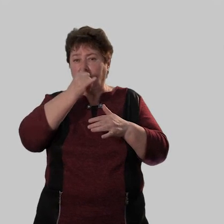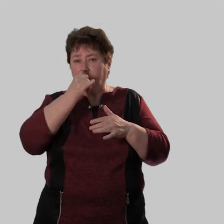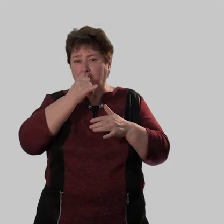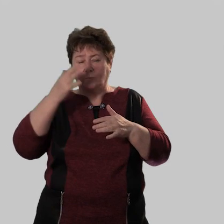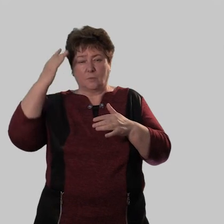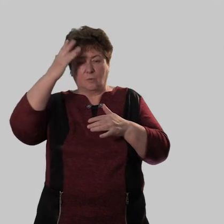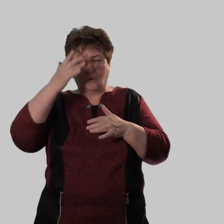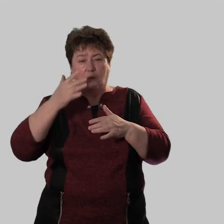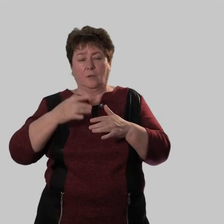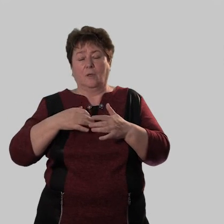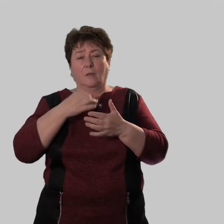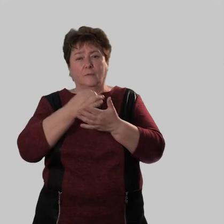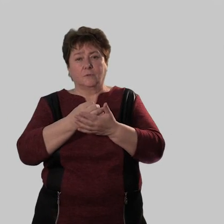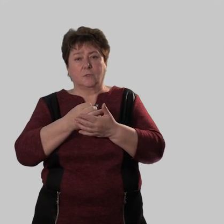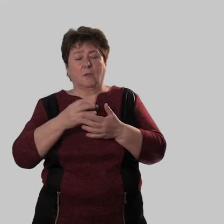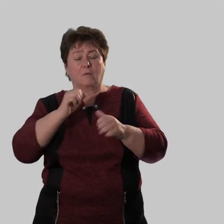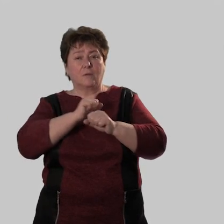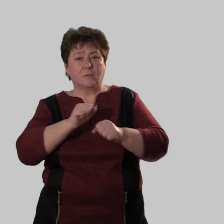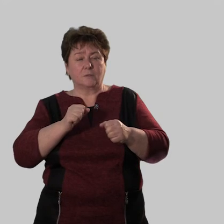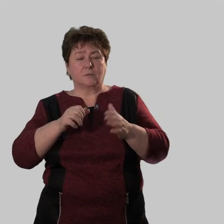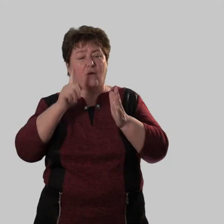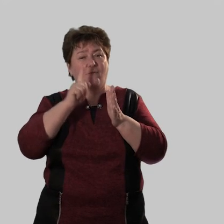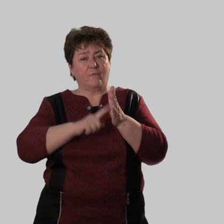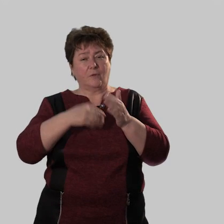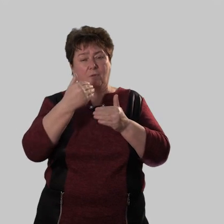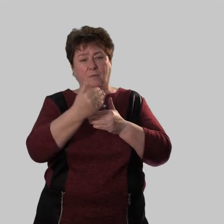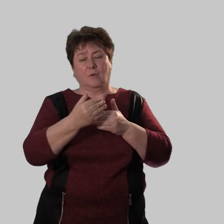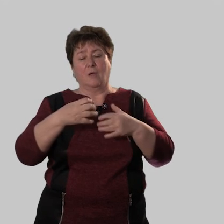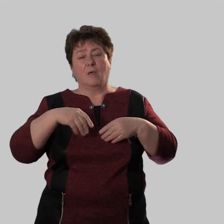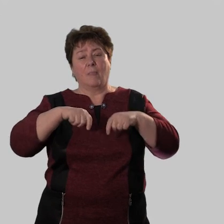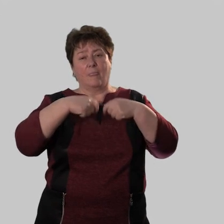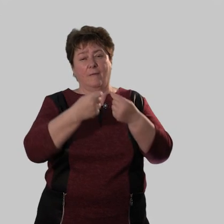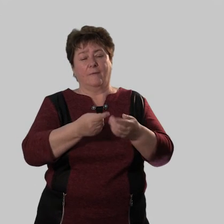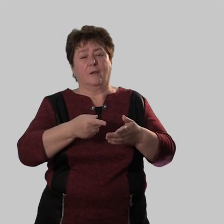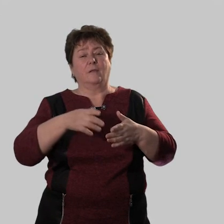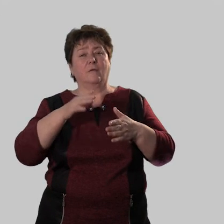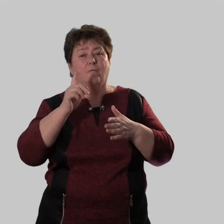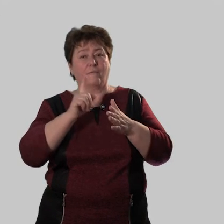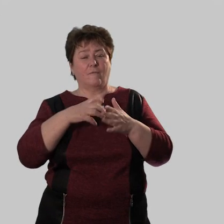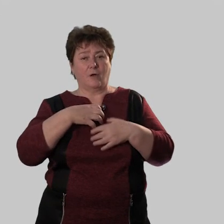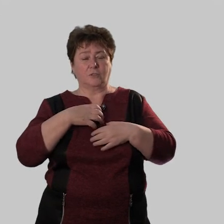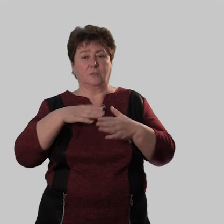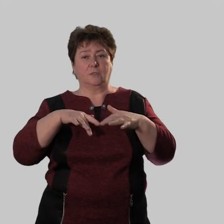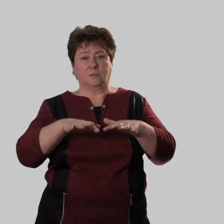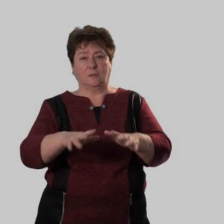поддаются логике. На него нельзя полагаться и доверять важные дела.